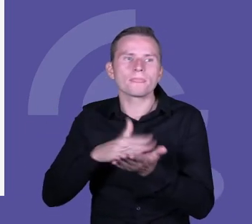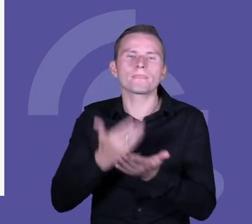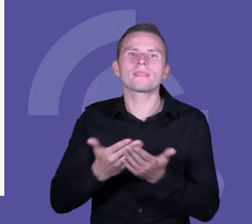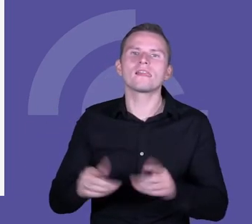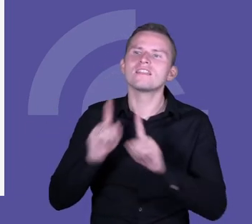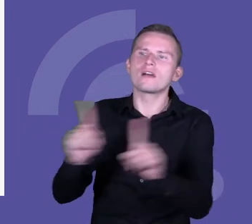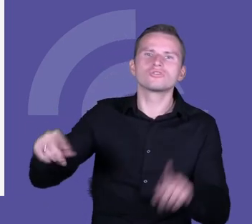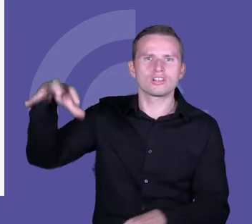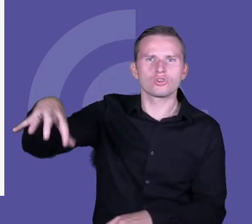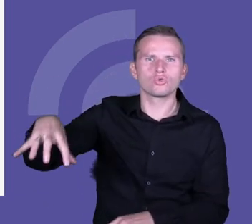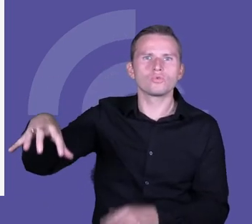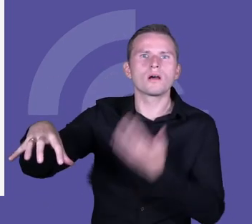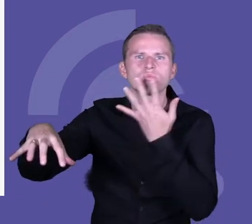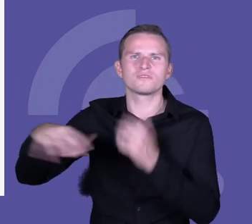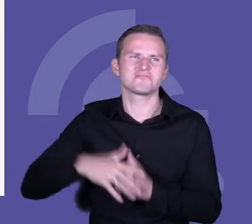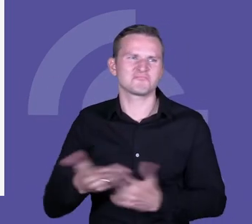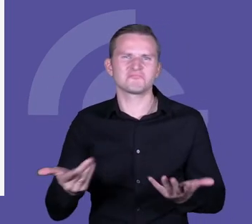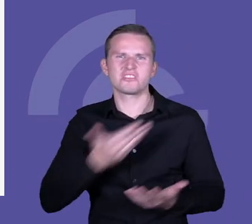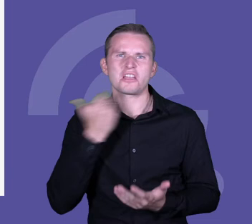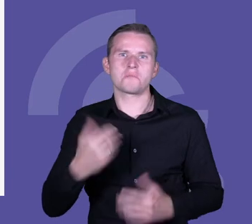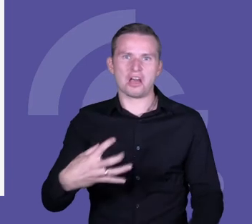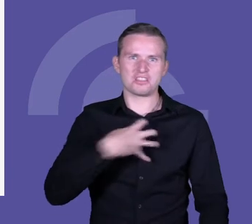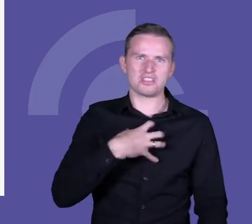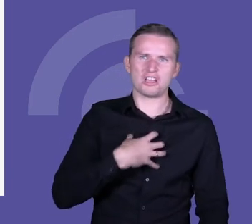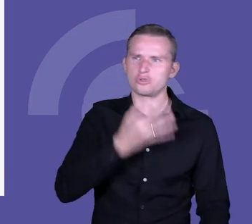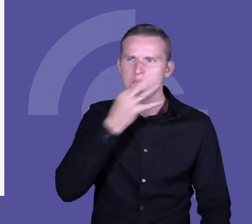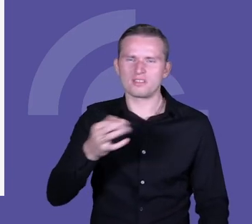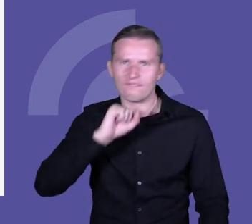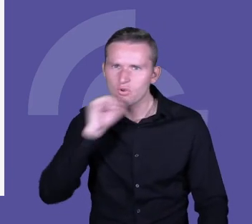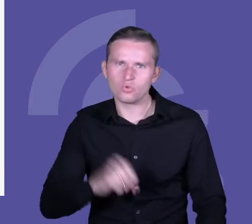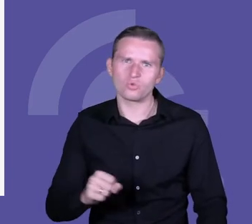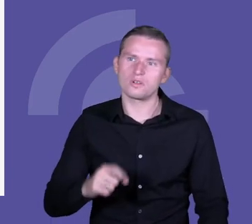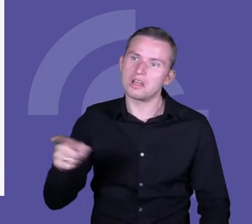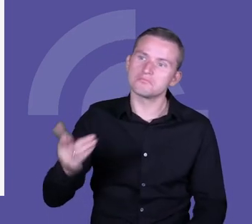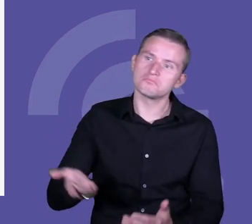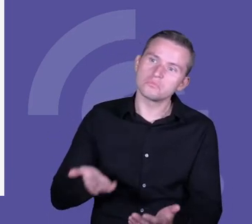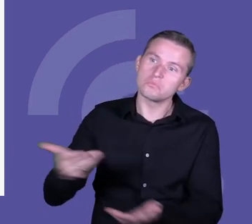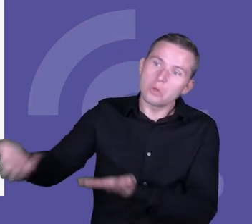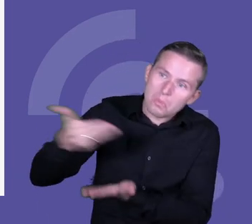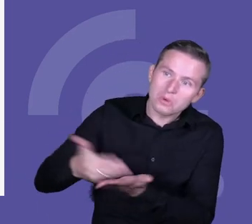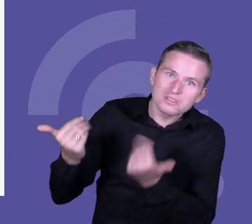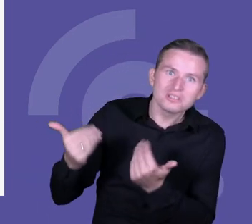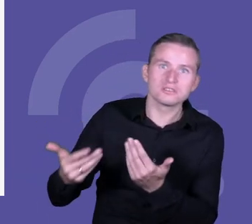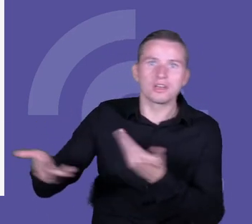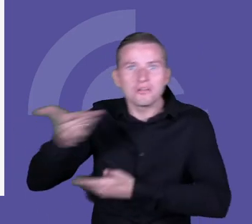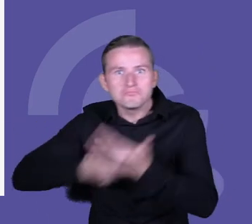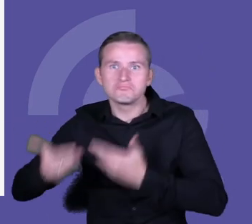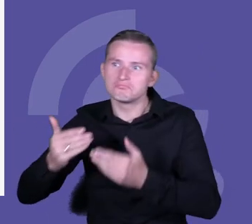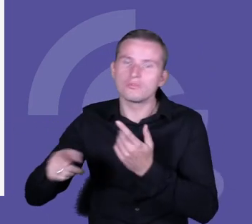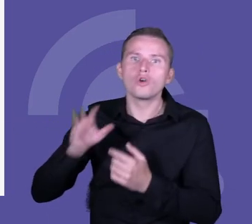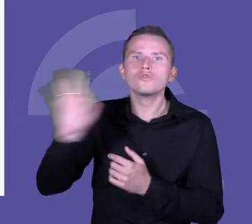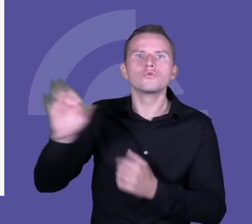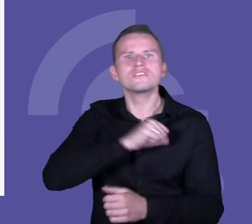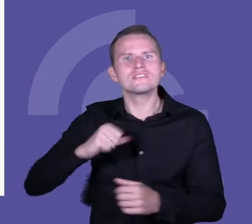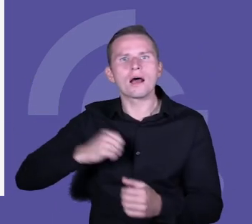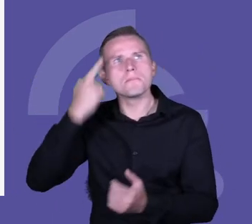odpowiada, że tego nie ma tutaj, że go nie pytają, nie może nic zdecydować, nie może mieć pomysłów